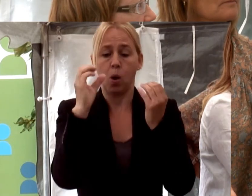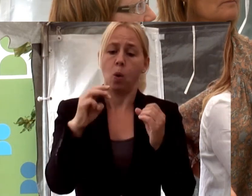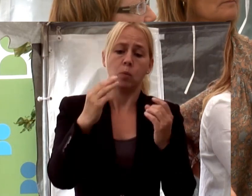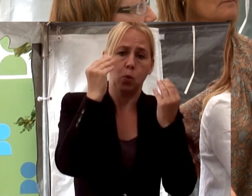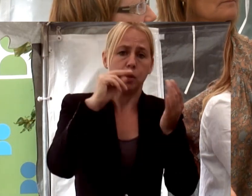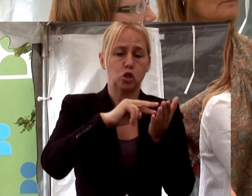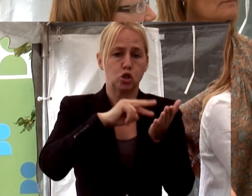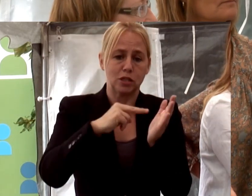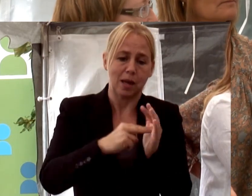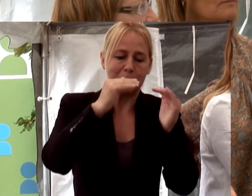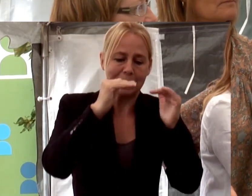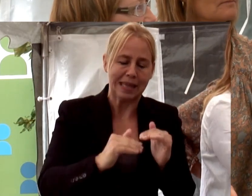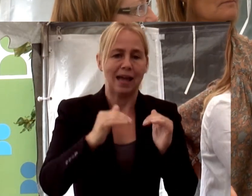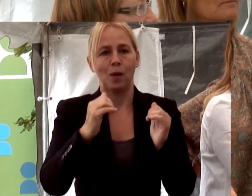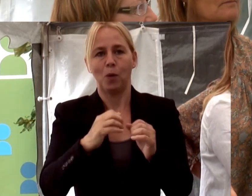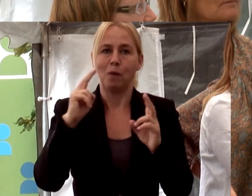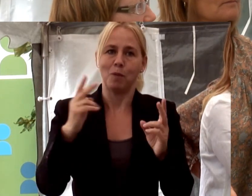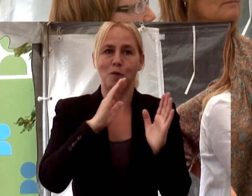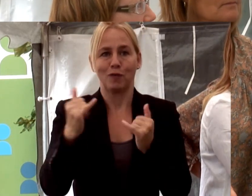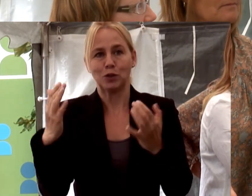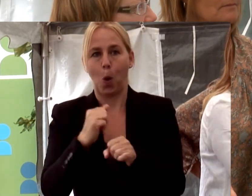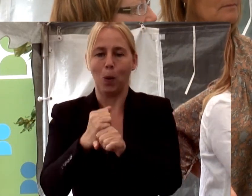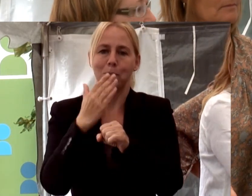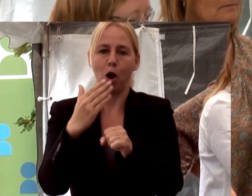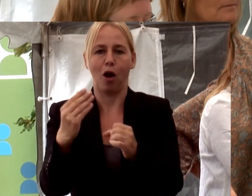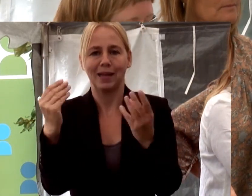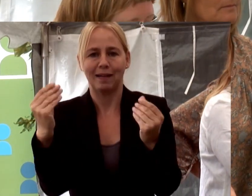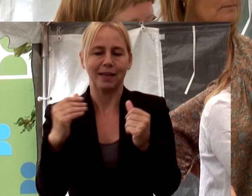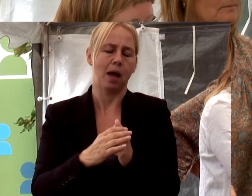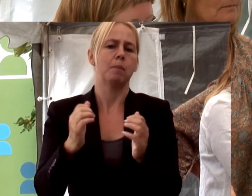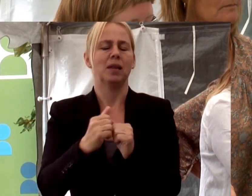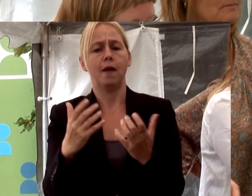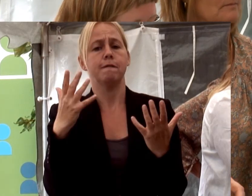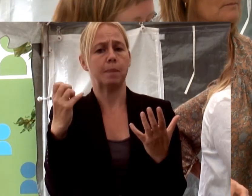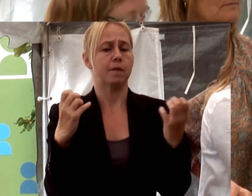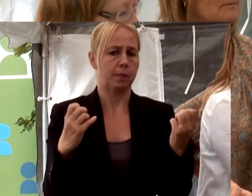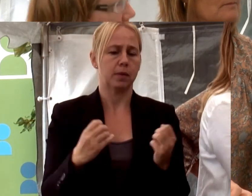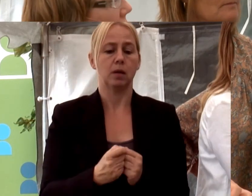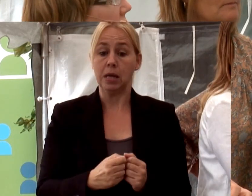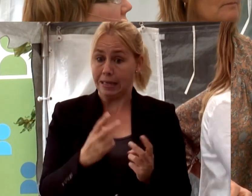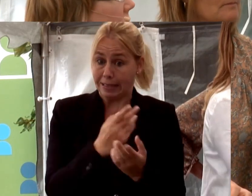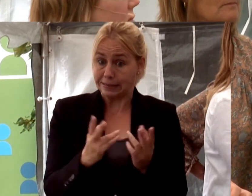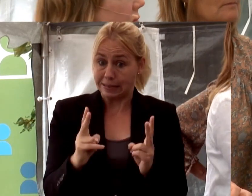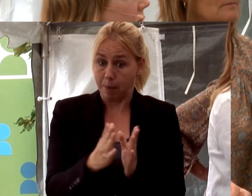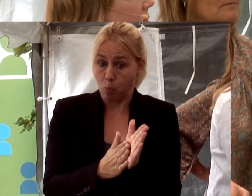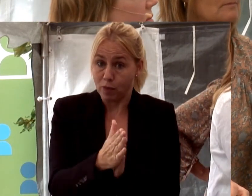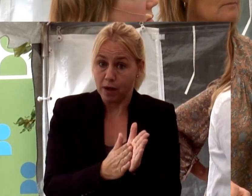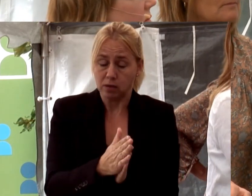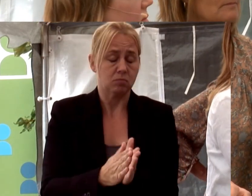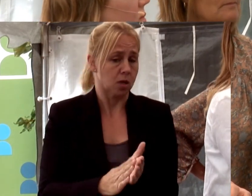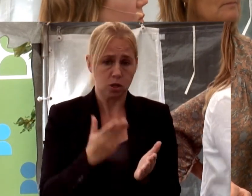har gått ner och de äldre håller klassen, det kan man ju fundera på. Men där är ungefär 50-50. Mindre motiverade? Nej.